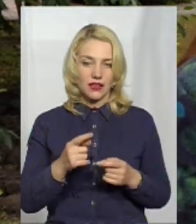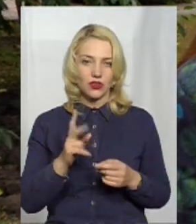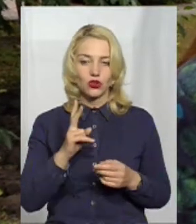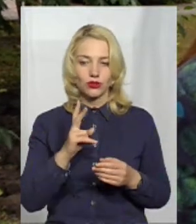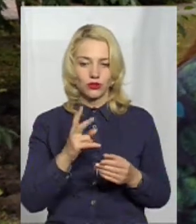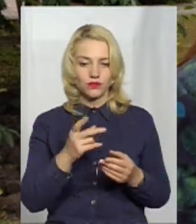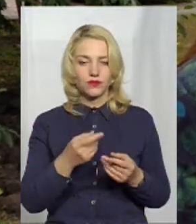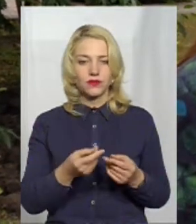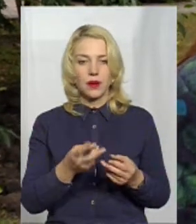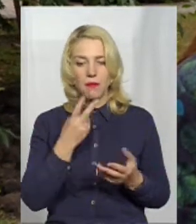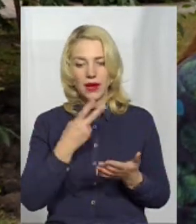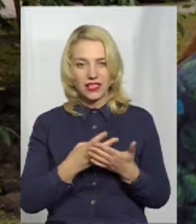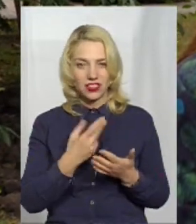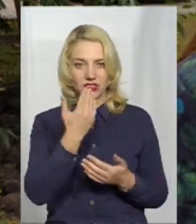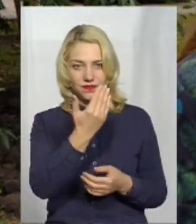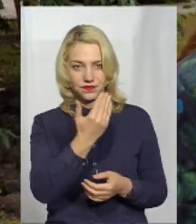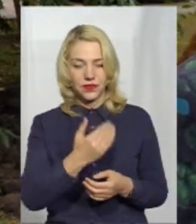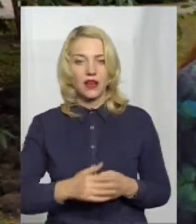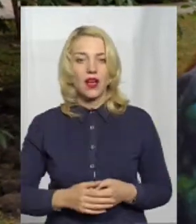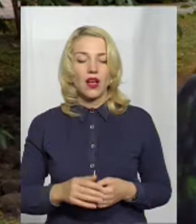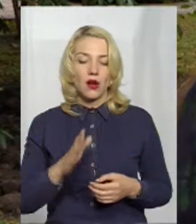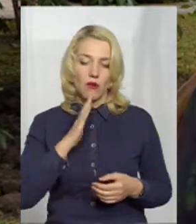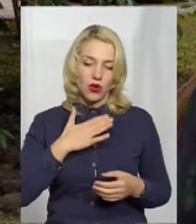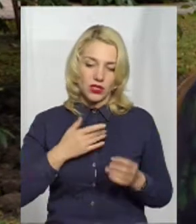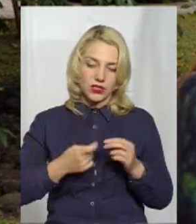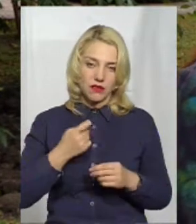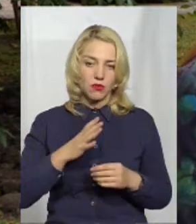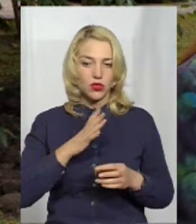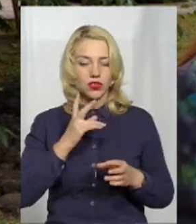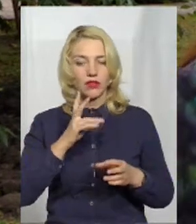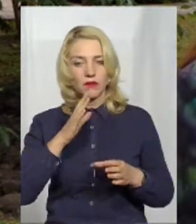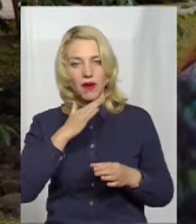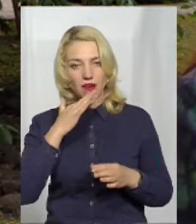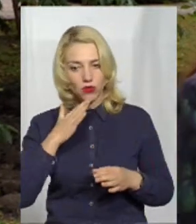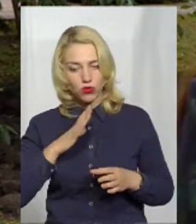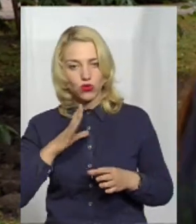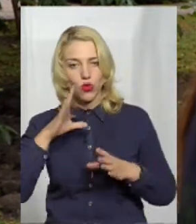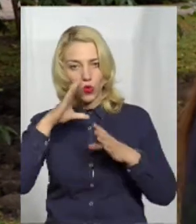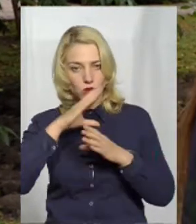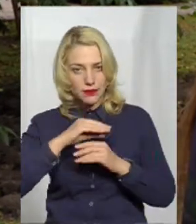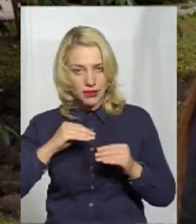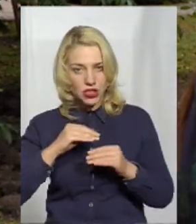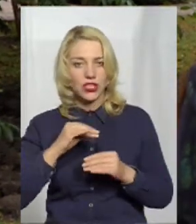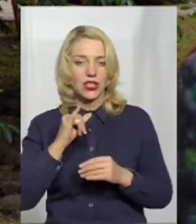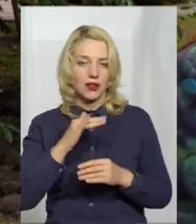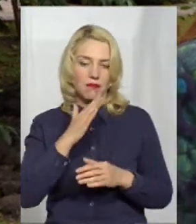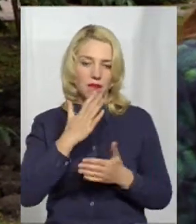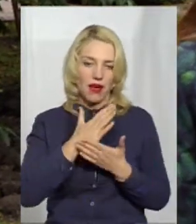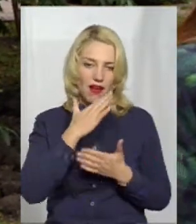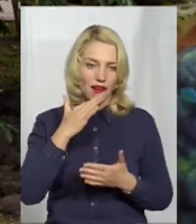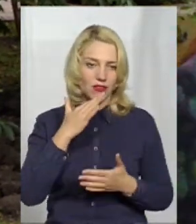Щодо моїх заявок, були досить багато і успішних заявок, досить багато і негативного